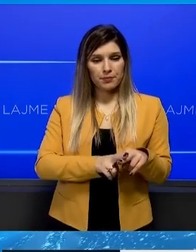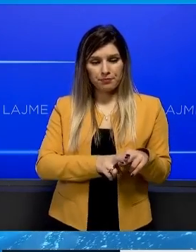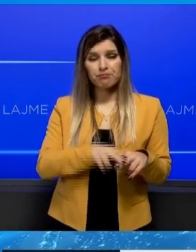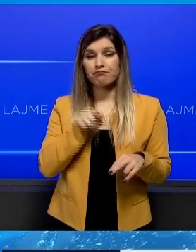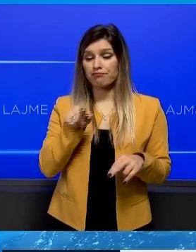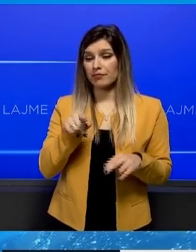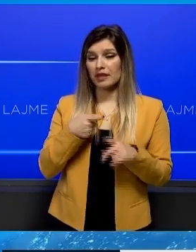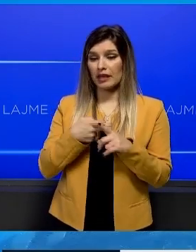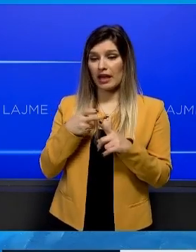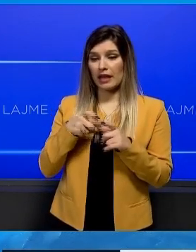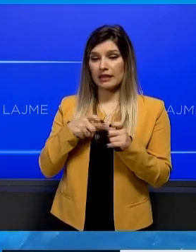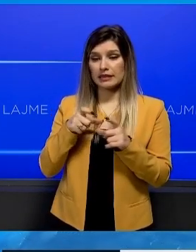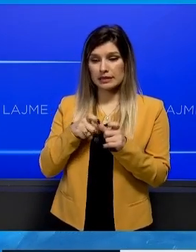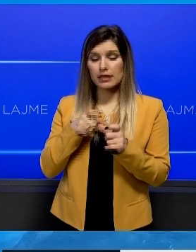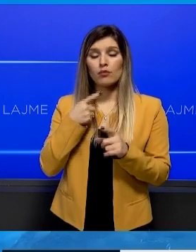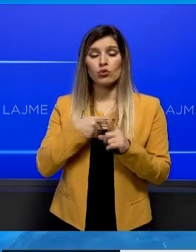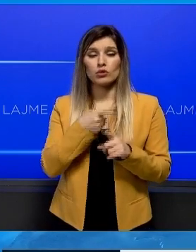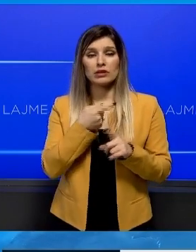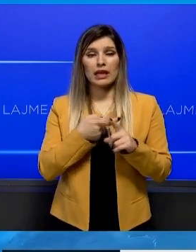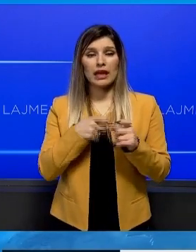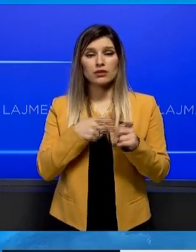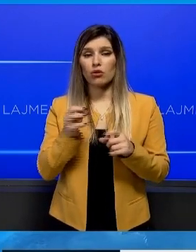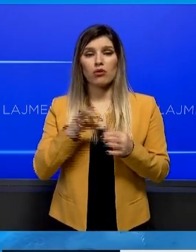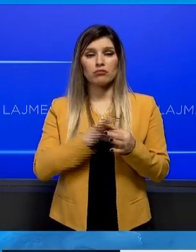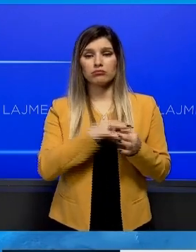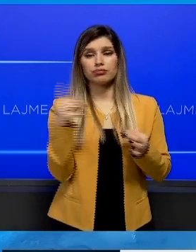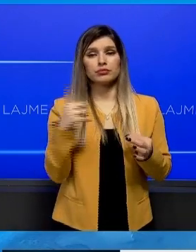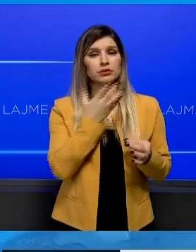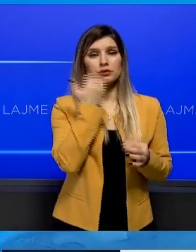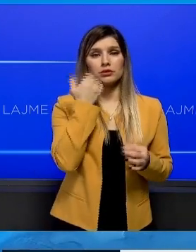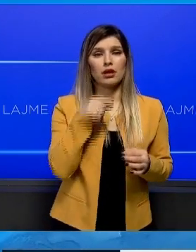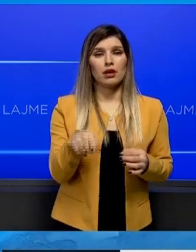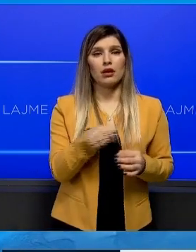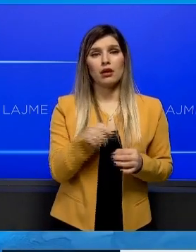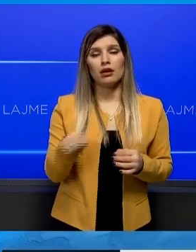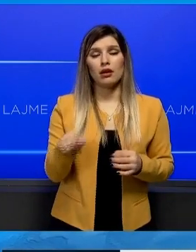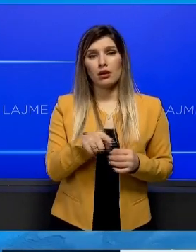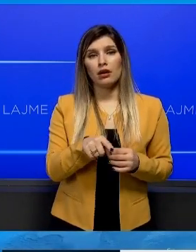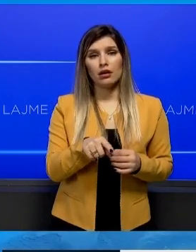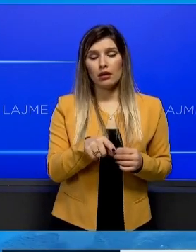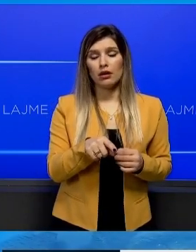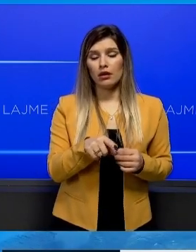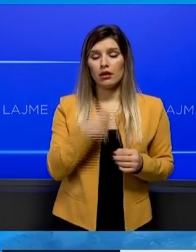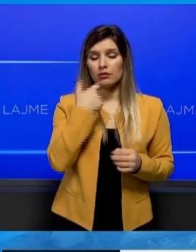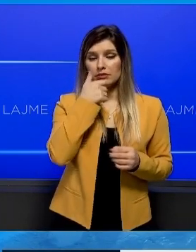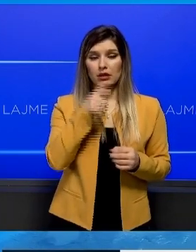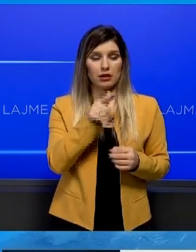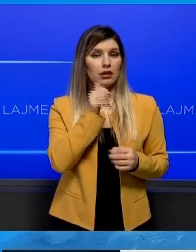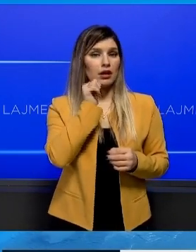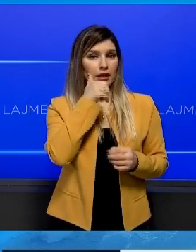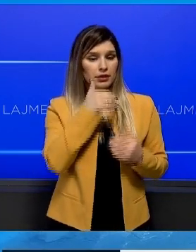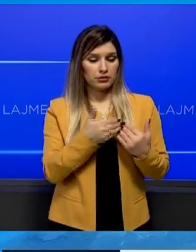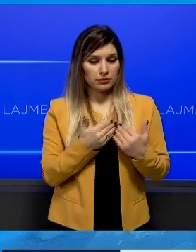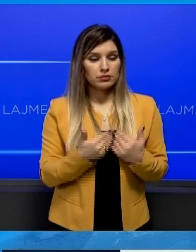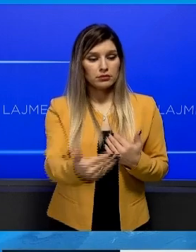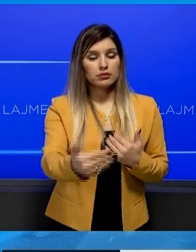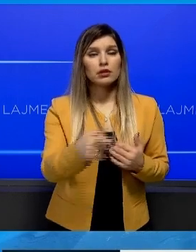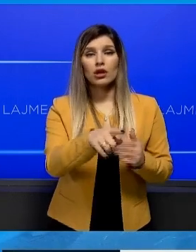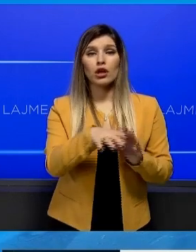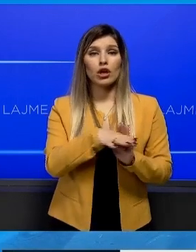ka, nuk e kam bërë një shkëputje, pak të keshë, sepse në nësër nuk mund të ganë nësën,